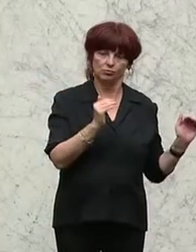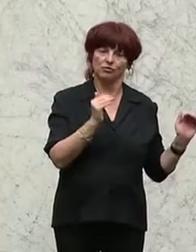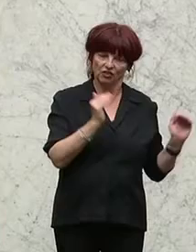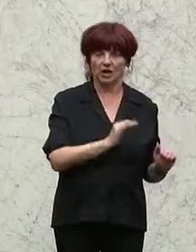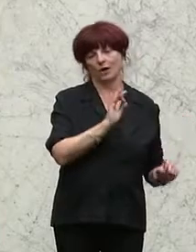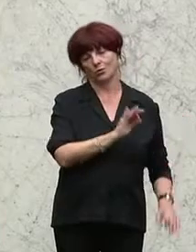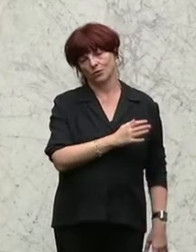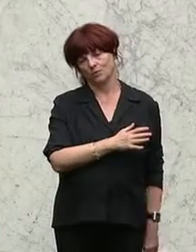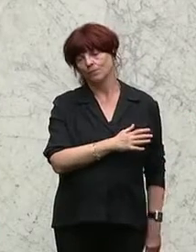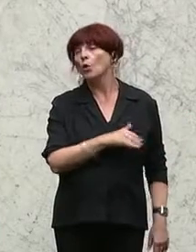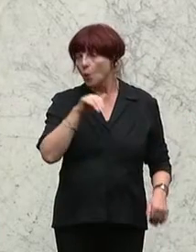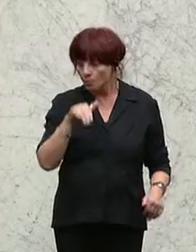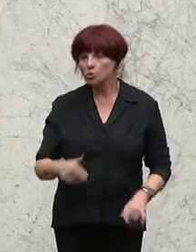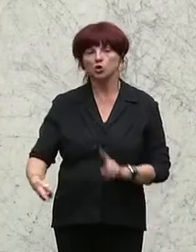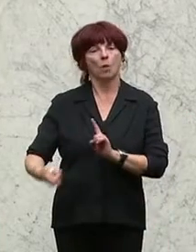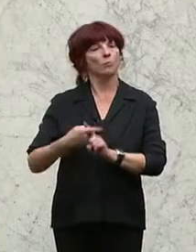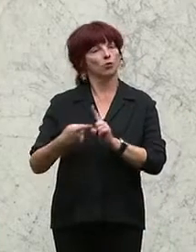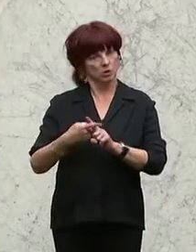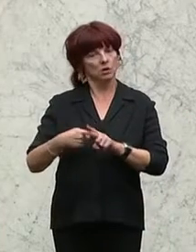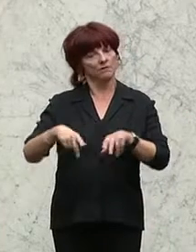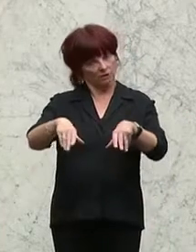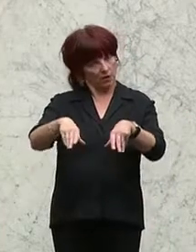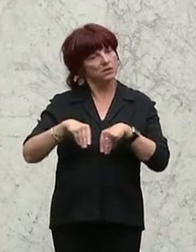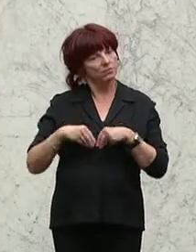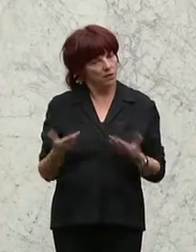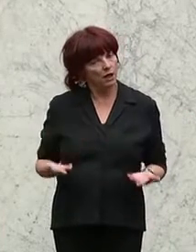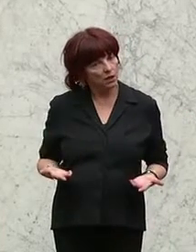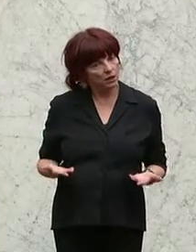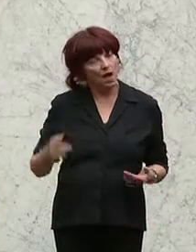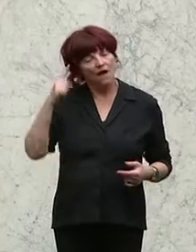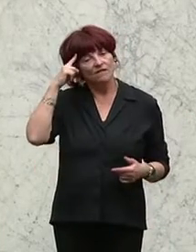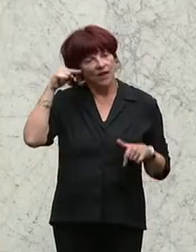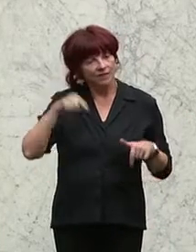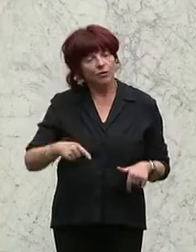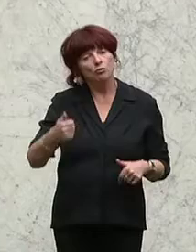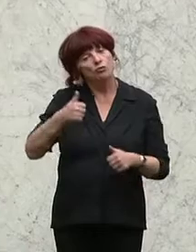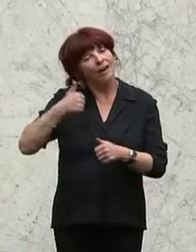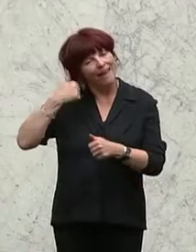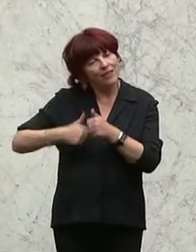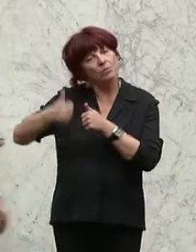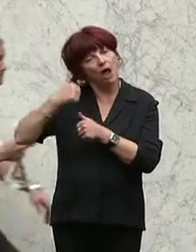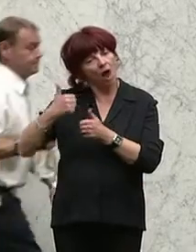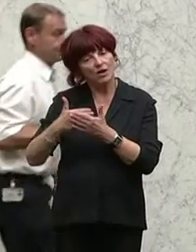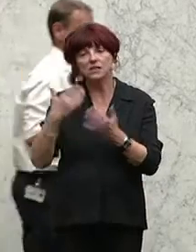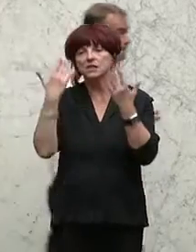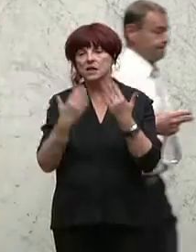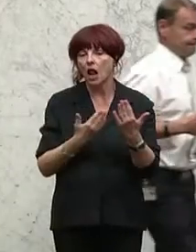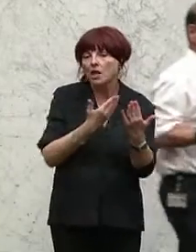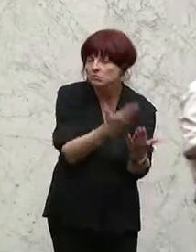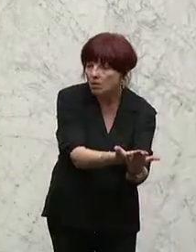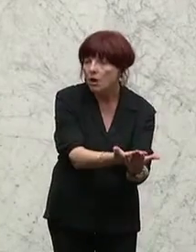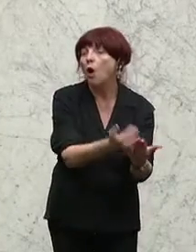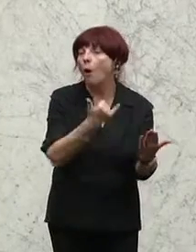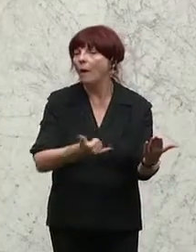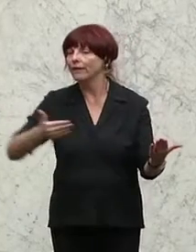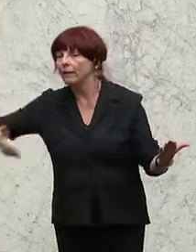man auch mal positiv zur Kenntnis nehmen, weil wir wissen, was wir vor einem Jahr an Zahlen hier auf den Tisch gelegt haben und welche Zahlen heute hier auf